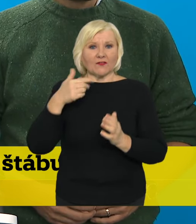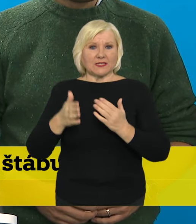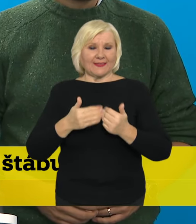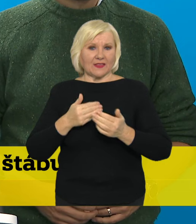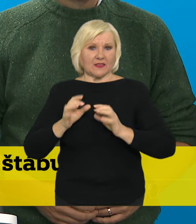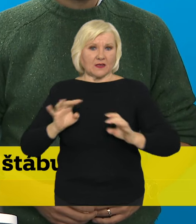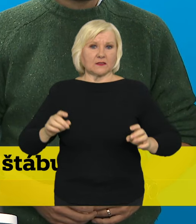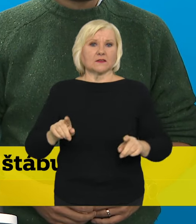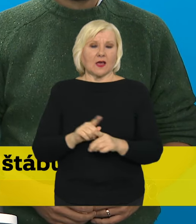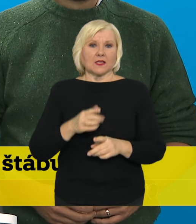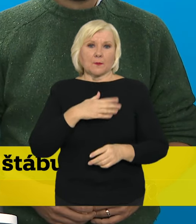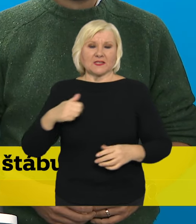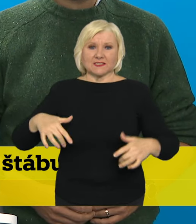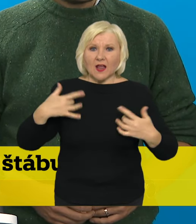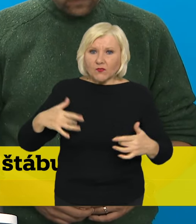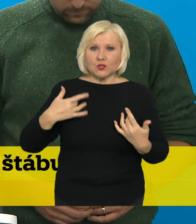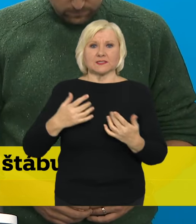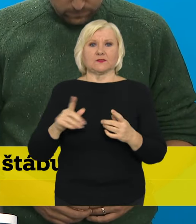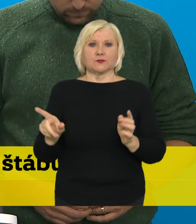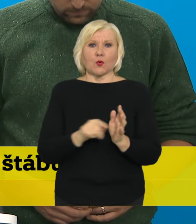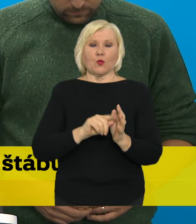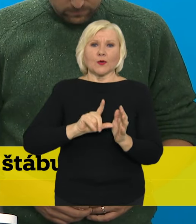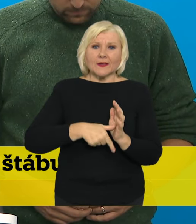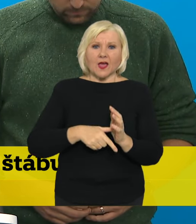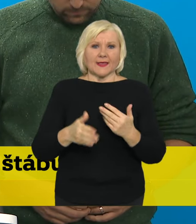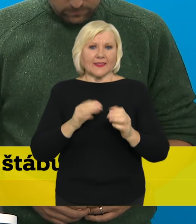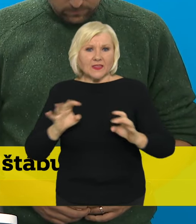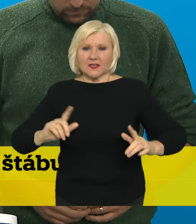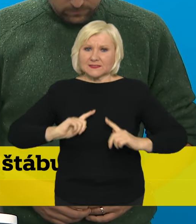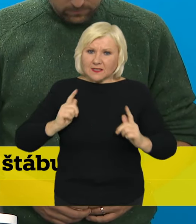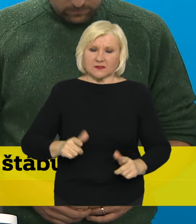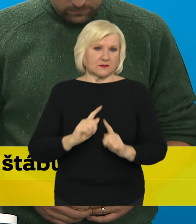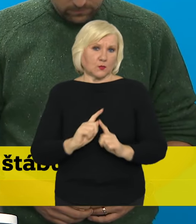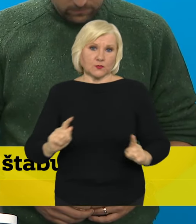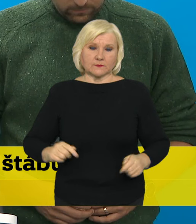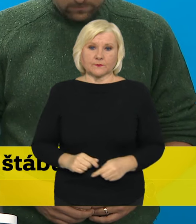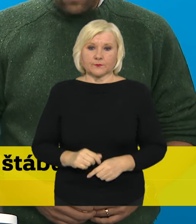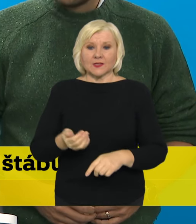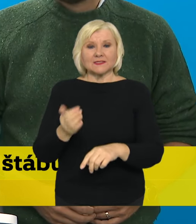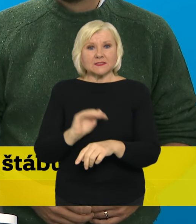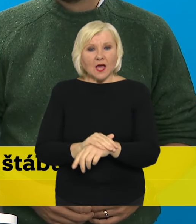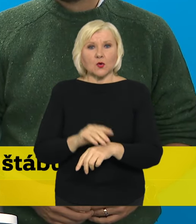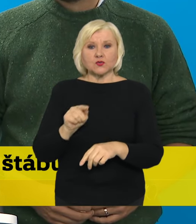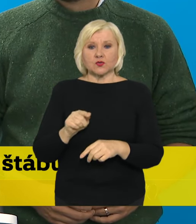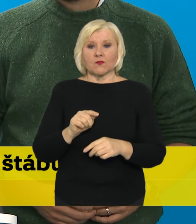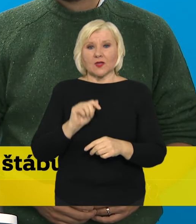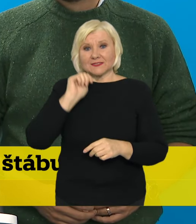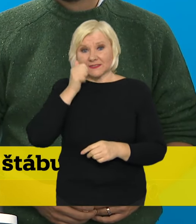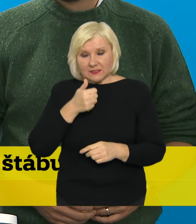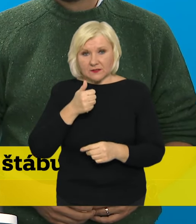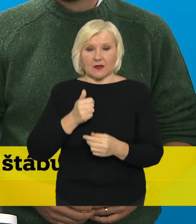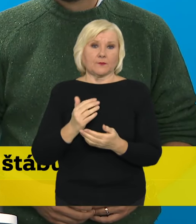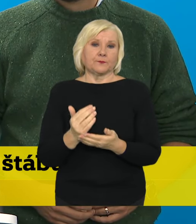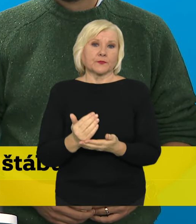ministerstvem travotnictví, s jednotlivými krajskými hygienickými stanicemi. Starostové obdrží během zítřka